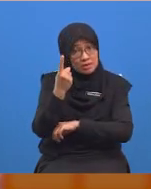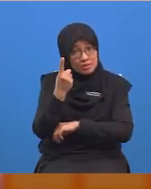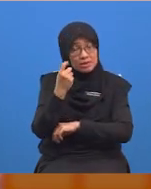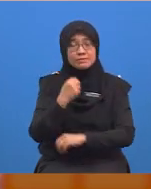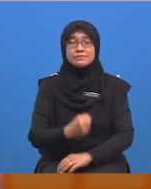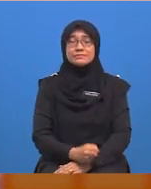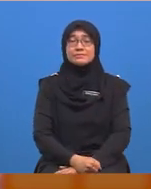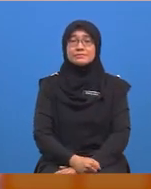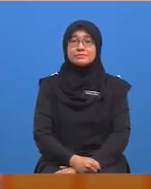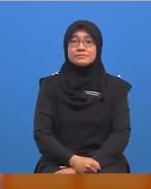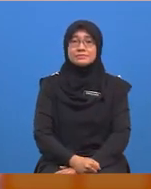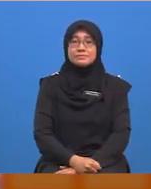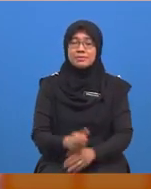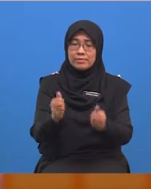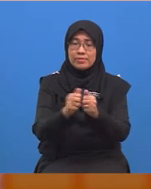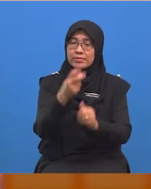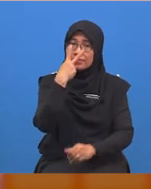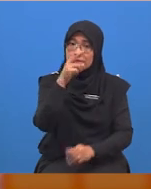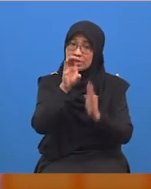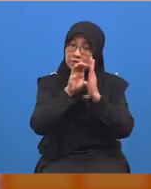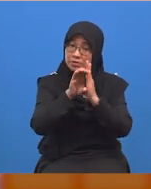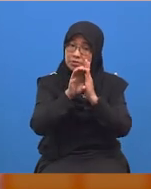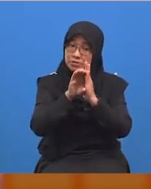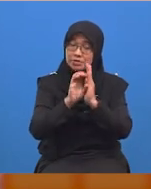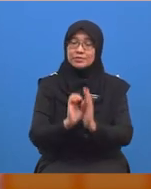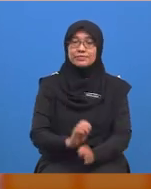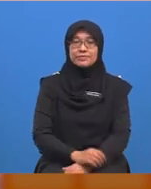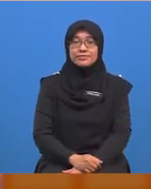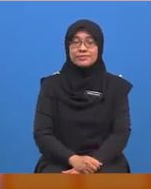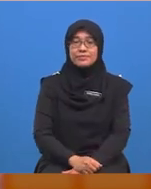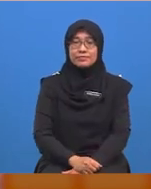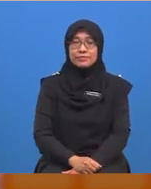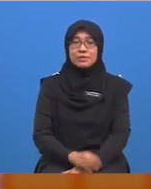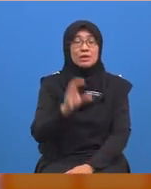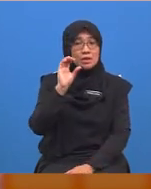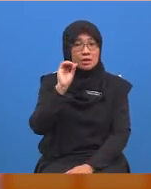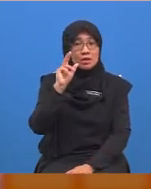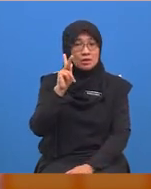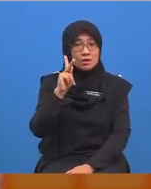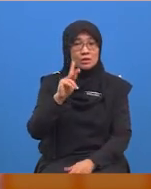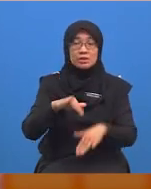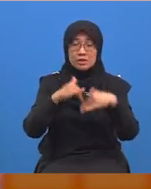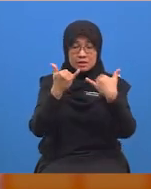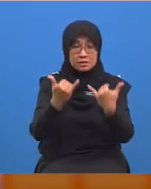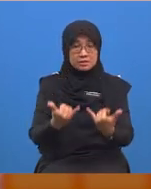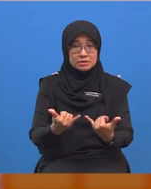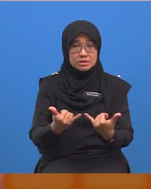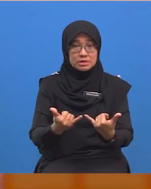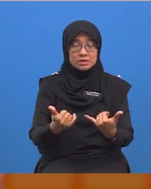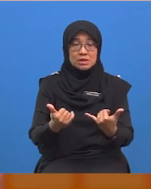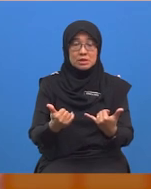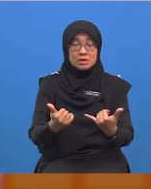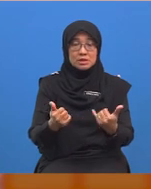contoh-contoh yang cikgu berikan tadi. Baiklah, kita akan teruskan dengan